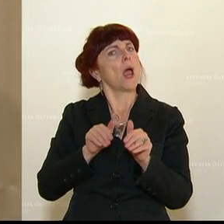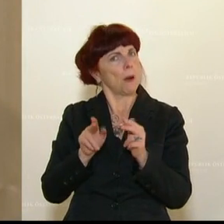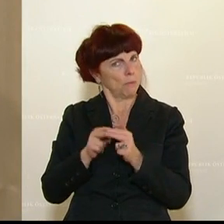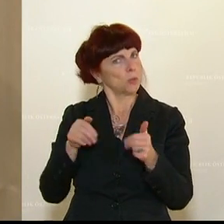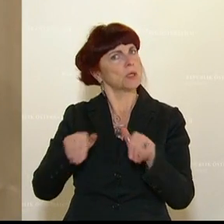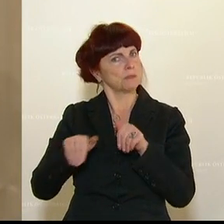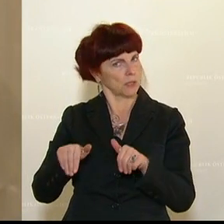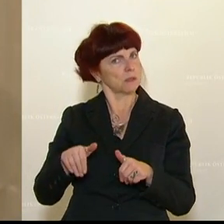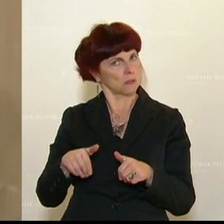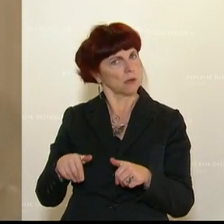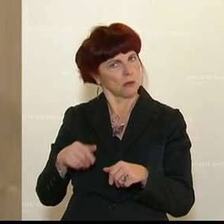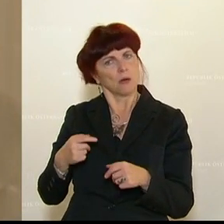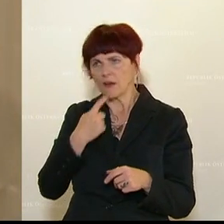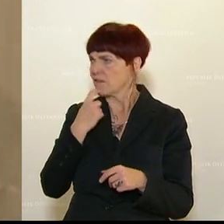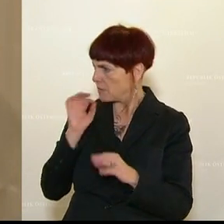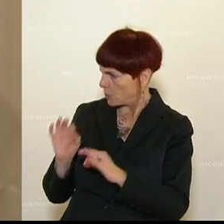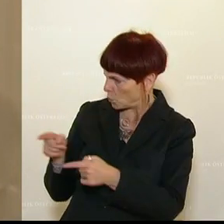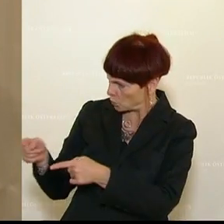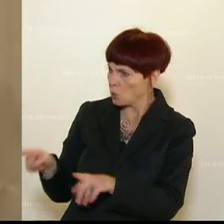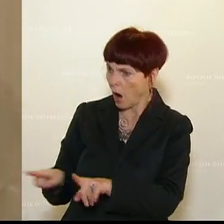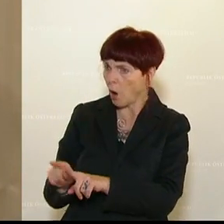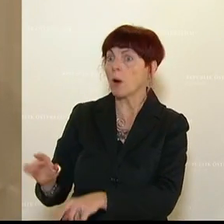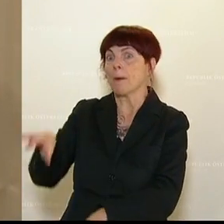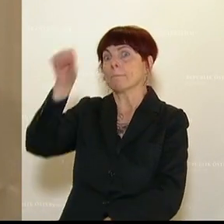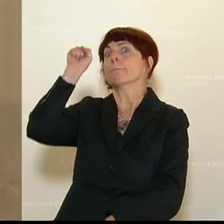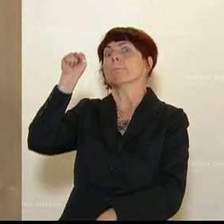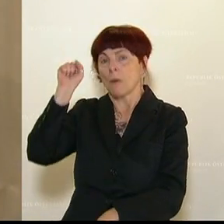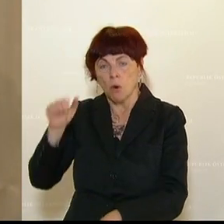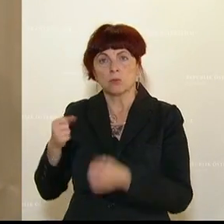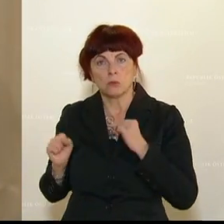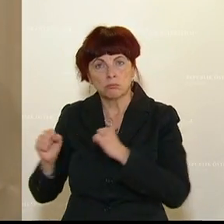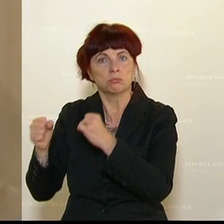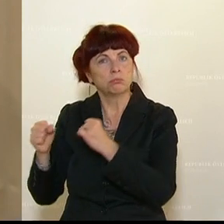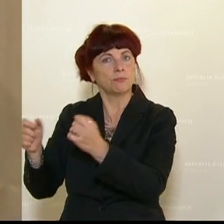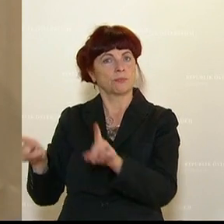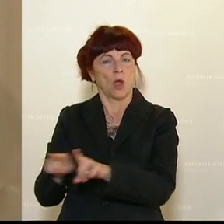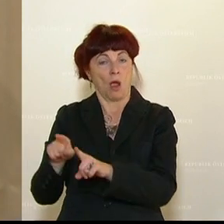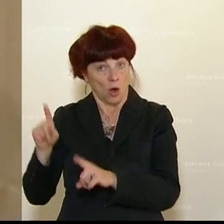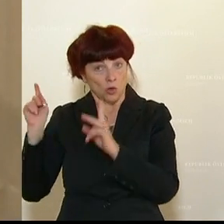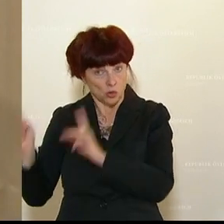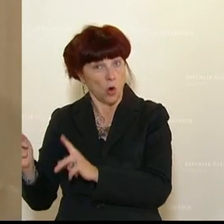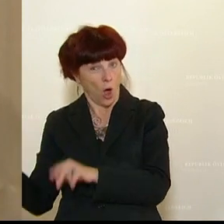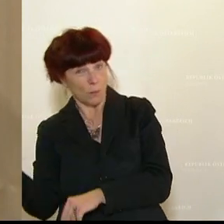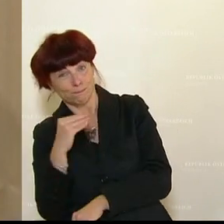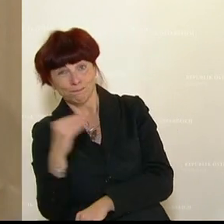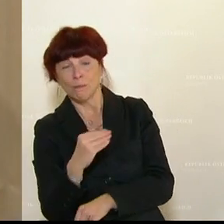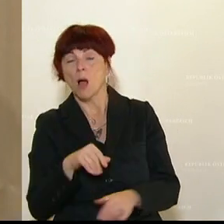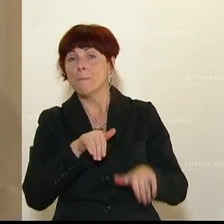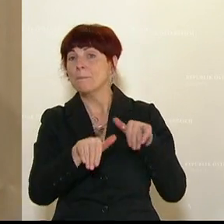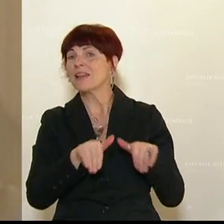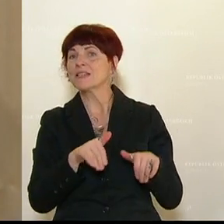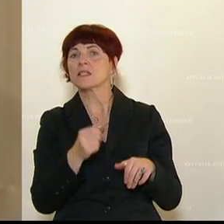draufkommen und aktiver werden und kämpfen. Das taugt mir, das wäre wichtig gewesen, wenn Sie ähnlich aktiv auch den Herrn Minister Blümel gesagt hätten, dass er die